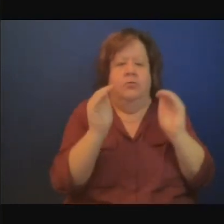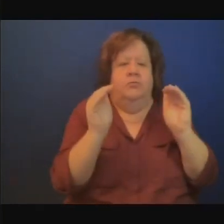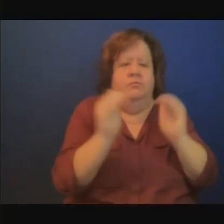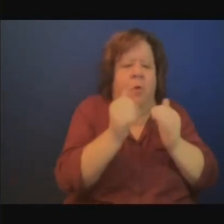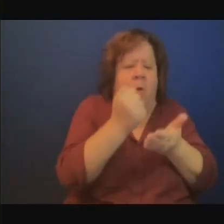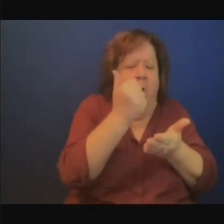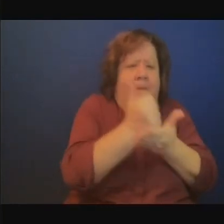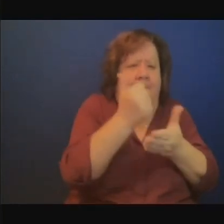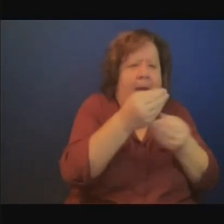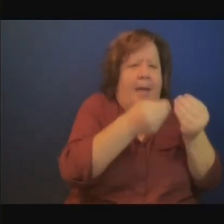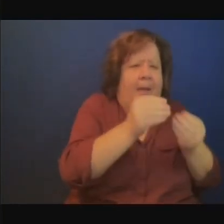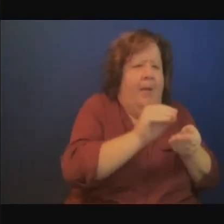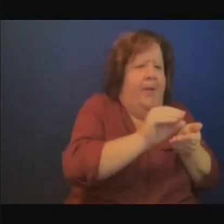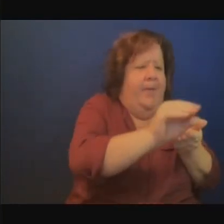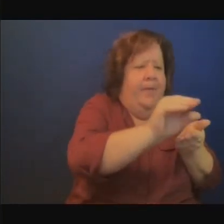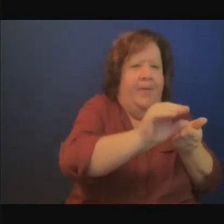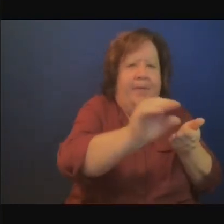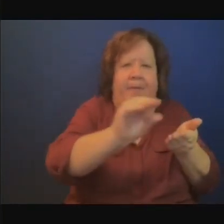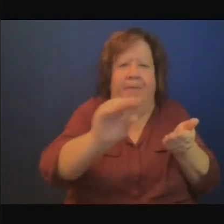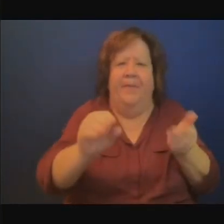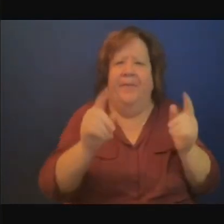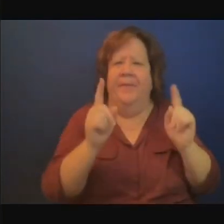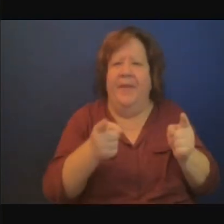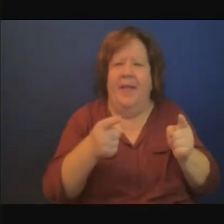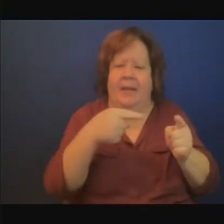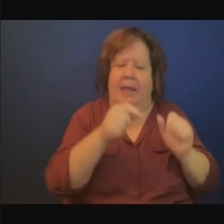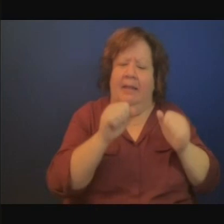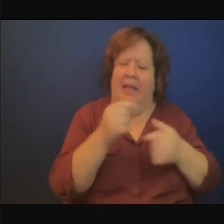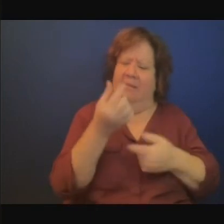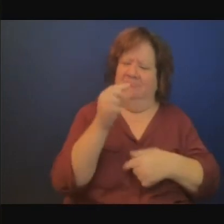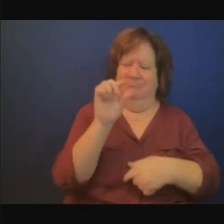et fournir des prêts simples souples